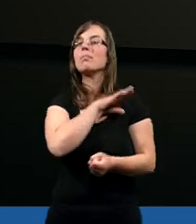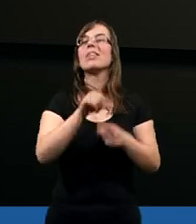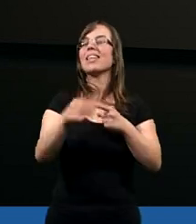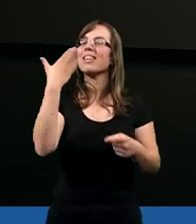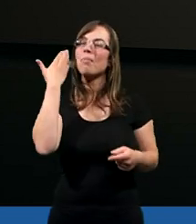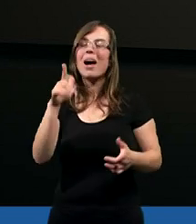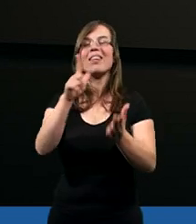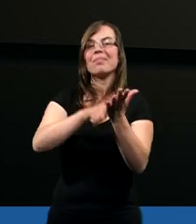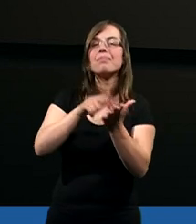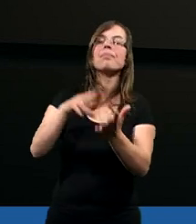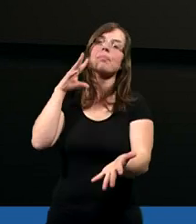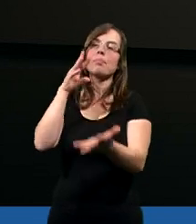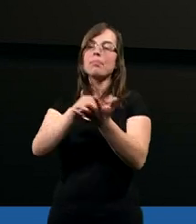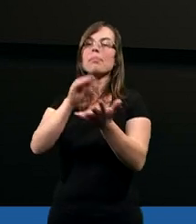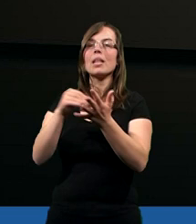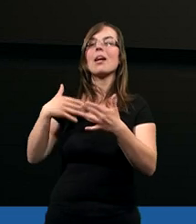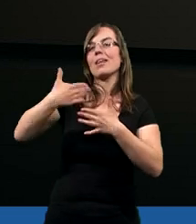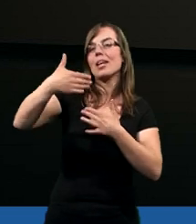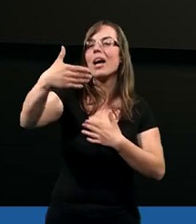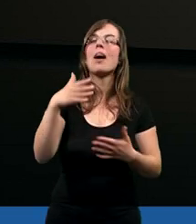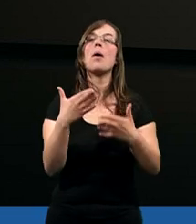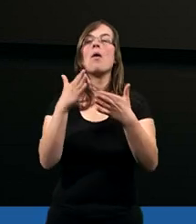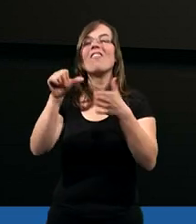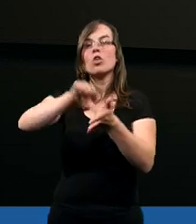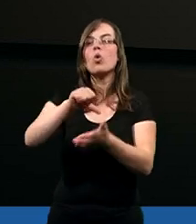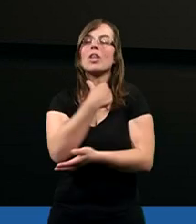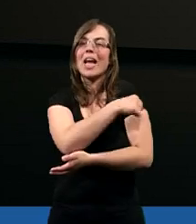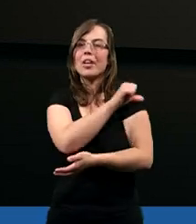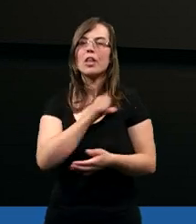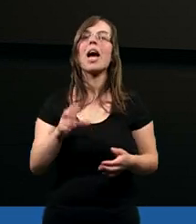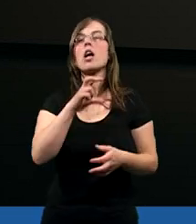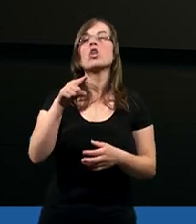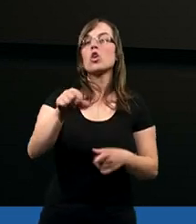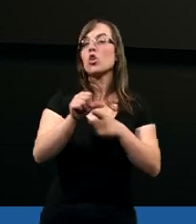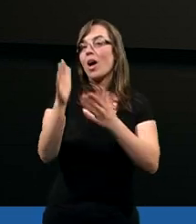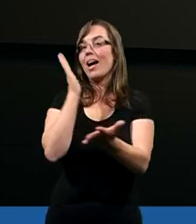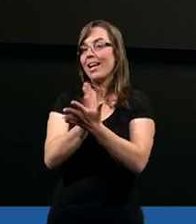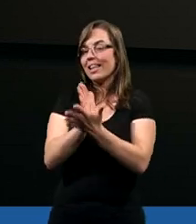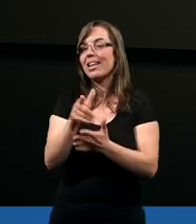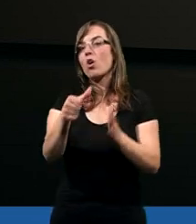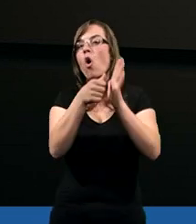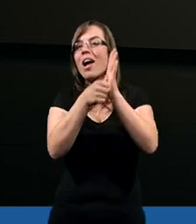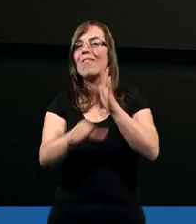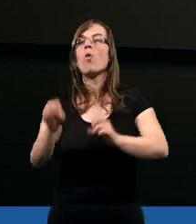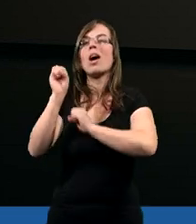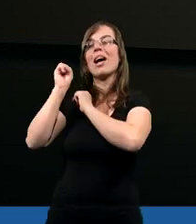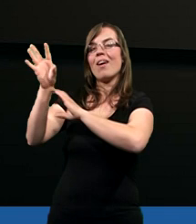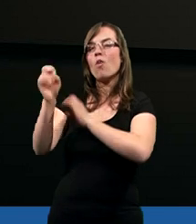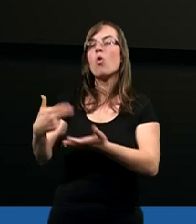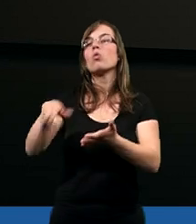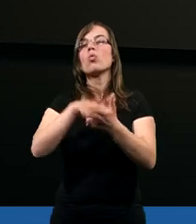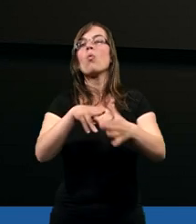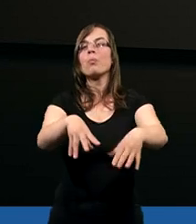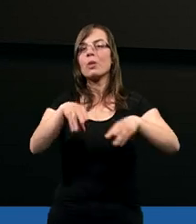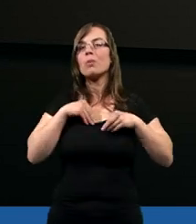bardzo często powtarzany zwrot wśród chrześcijan. Czy to jest tylko i wyłącznie informacja,